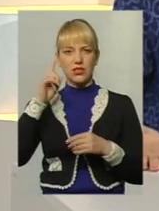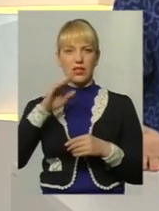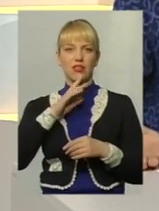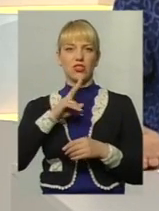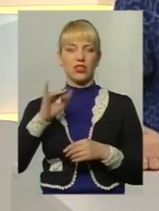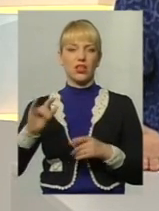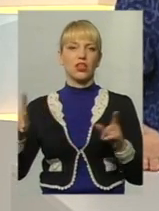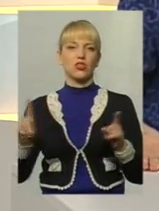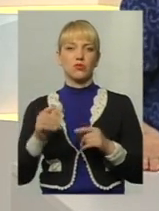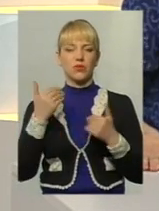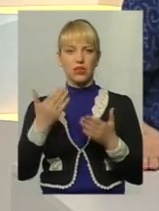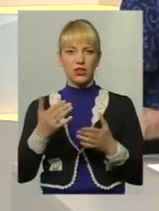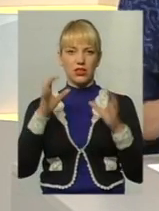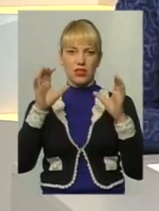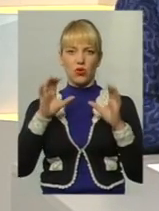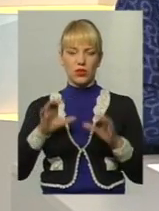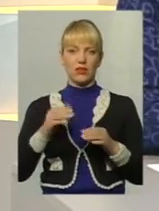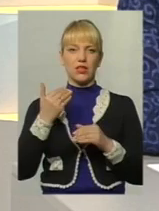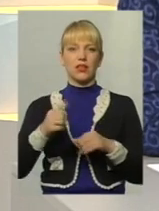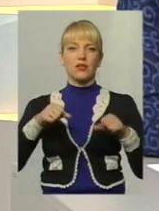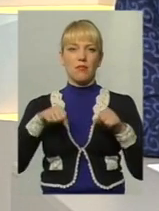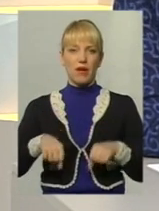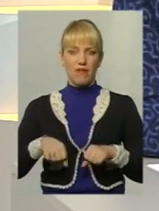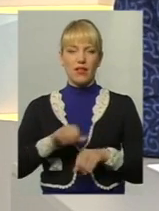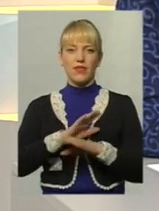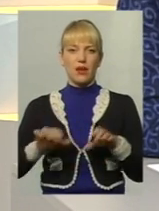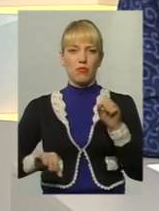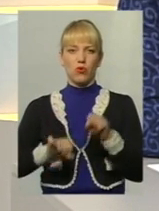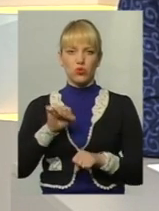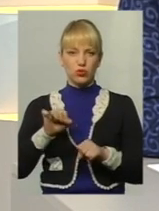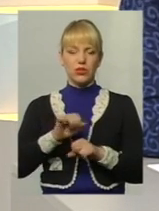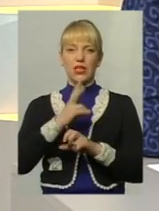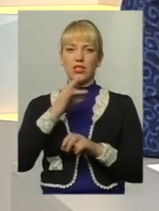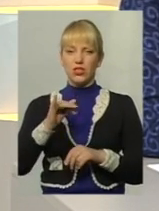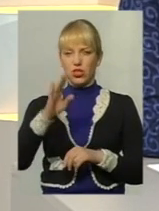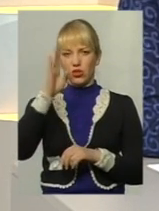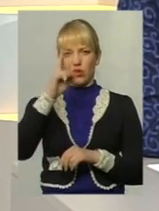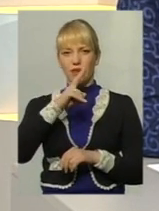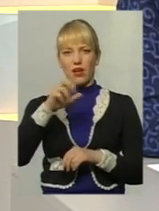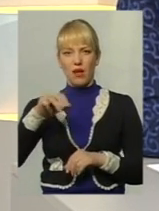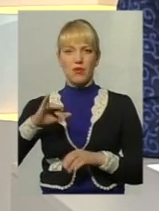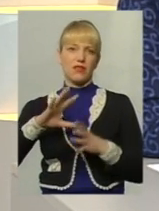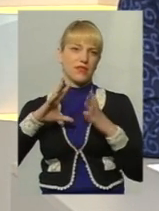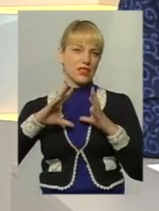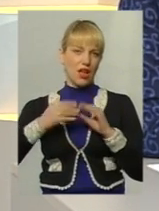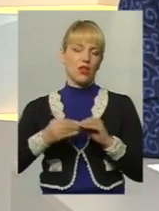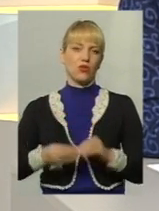жінки, аби їхнє законодавство, їхні права не порушилися ні чоловікам, ні загалом в суспільстві?